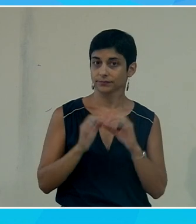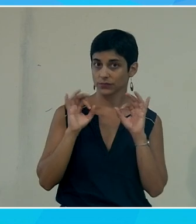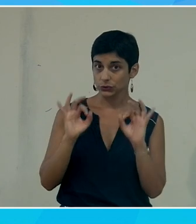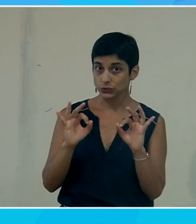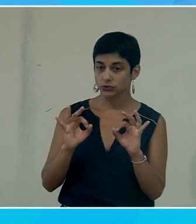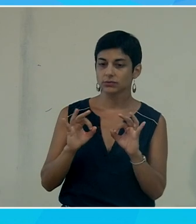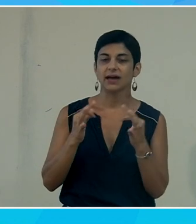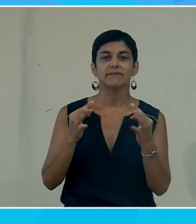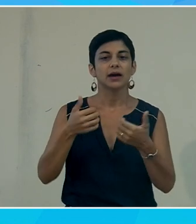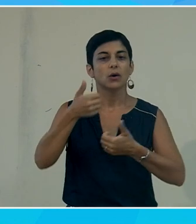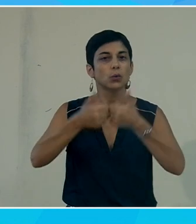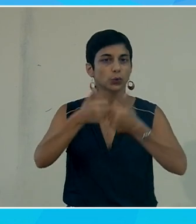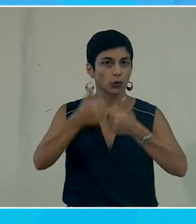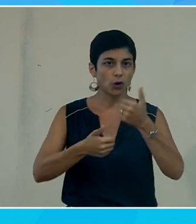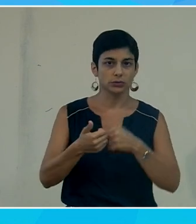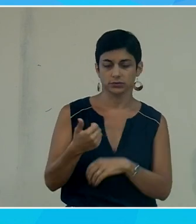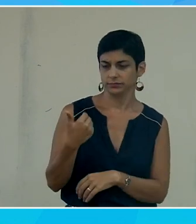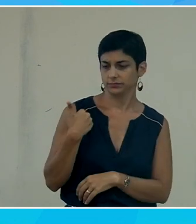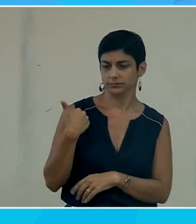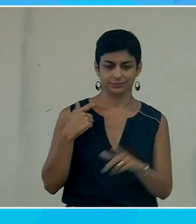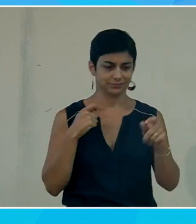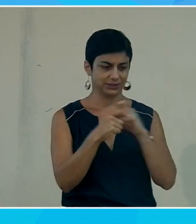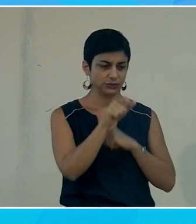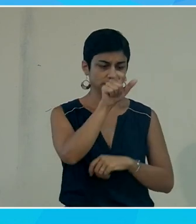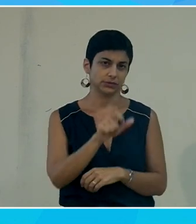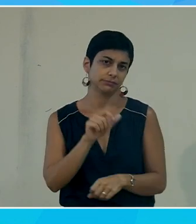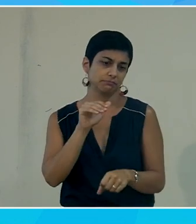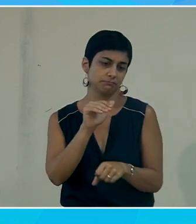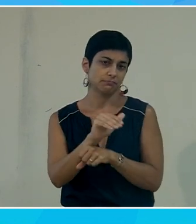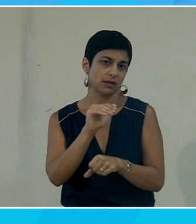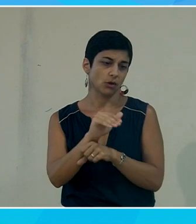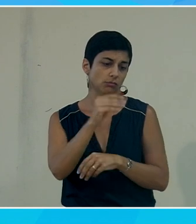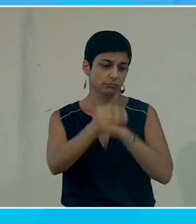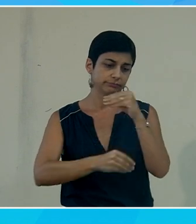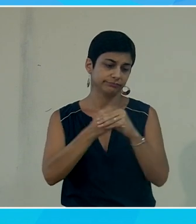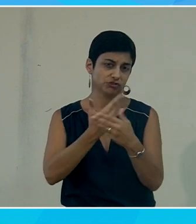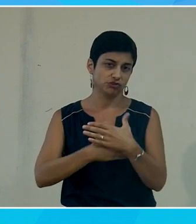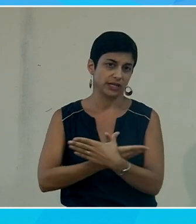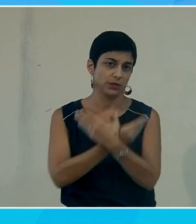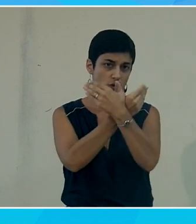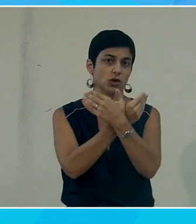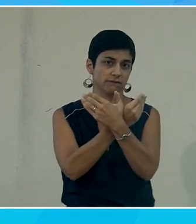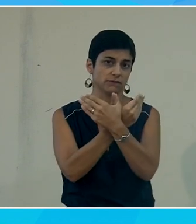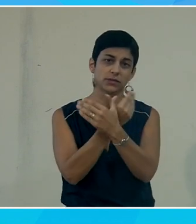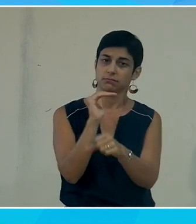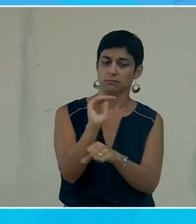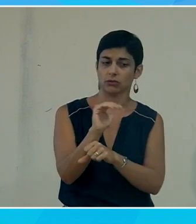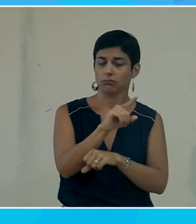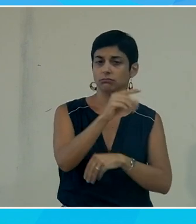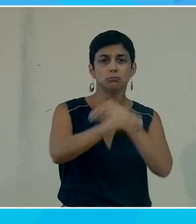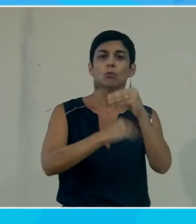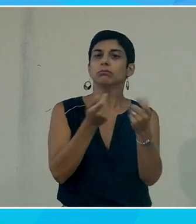sujet concurrentiel je discutais avec la patronne monde de l'accessibilité chez Microsoft qui s'appelle Jenny Leflury qui est une personne